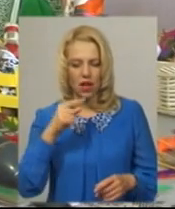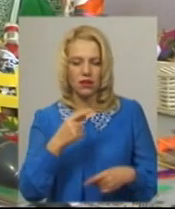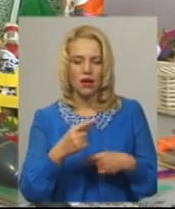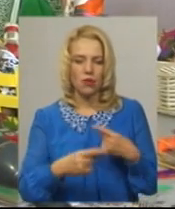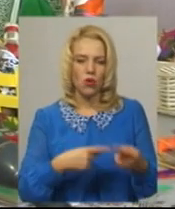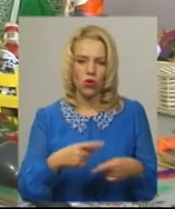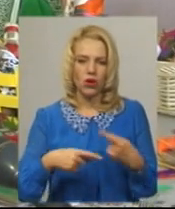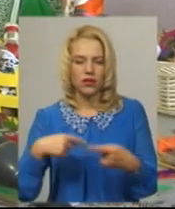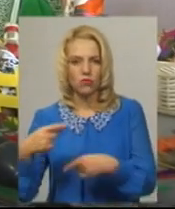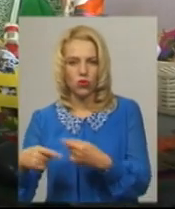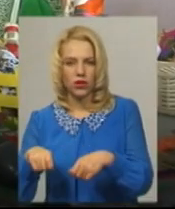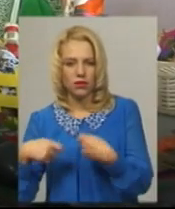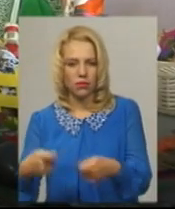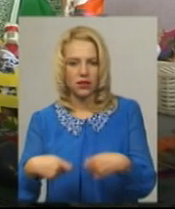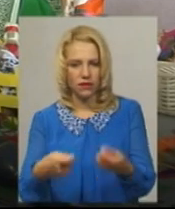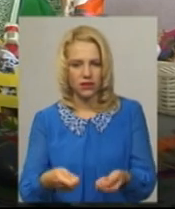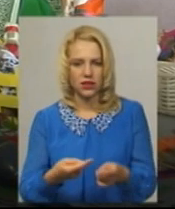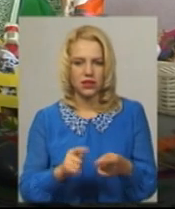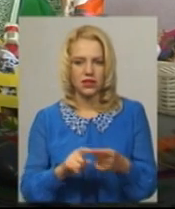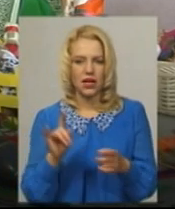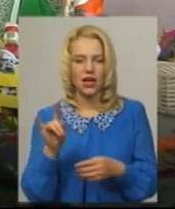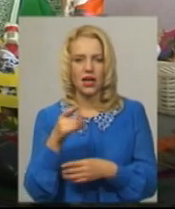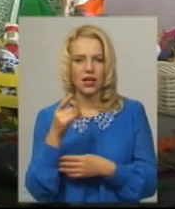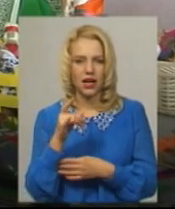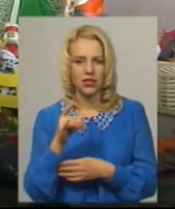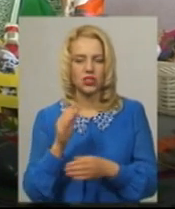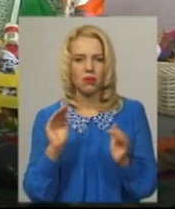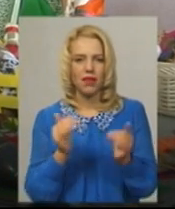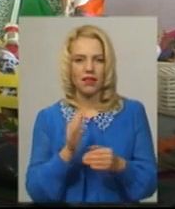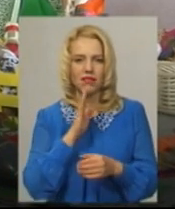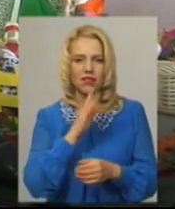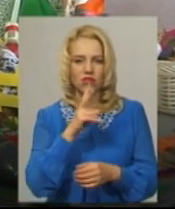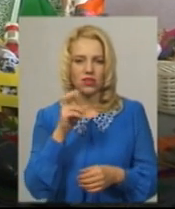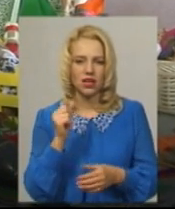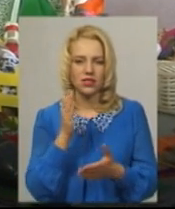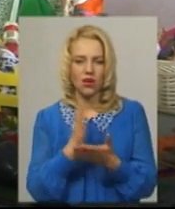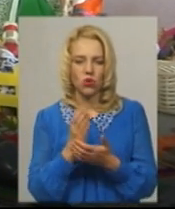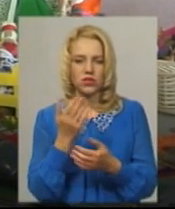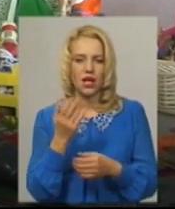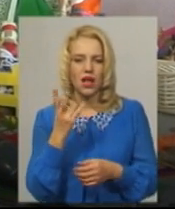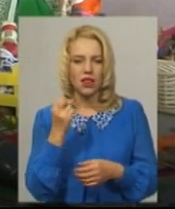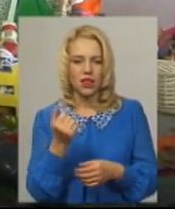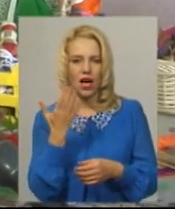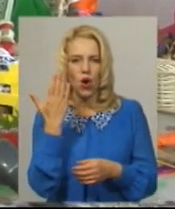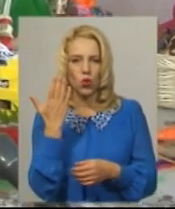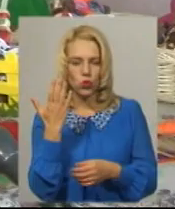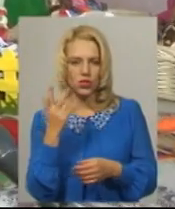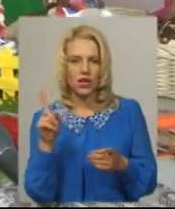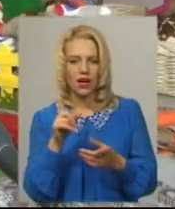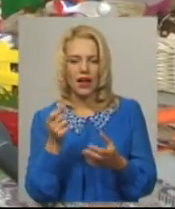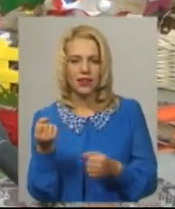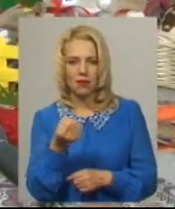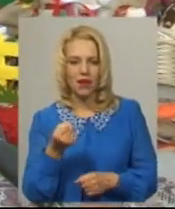покоління. Ця ляличка, маленька дівчинка, знаходиться на ручці, яку тримає мама. А